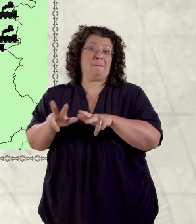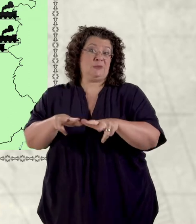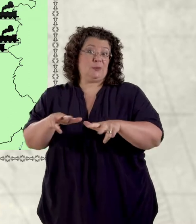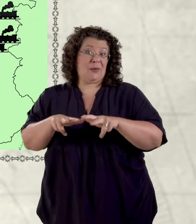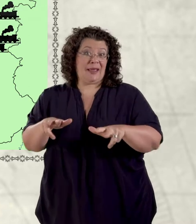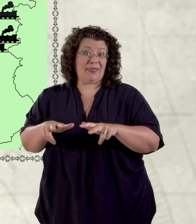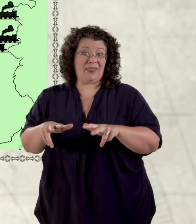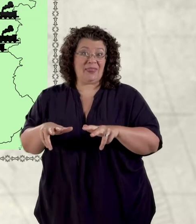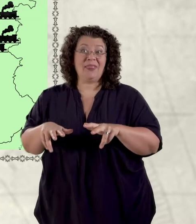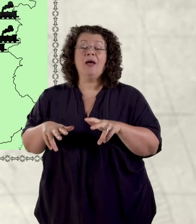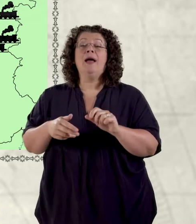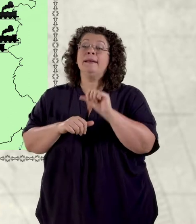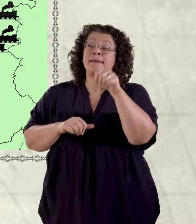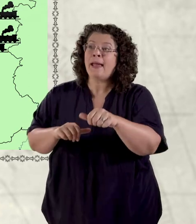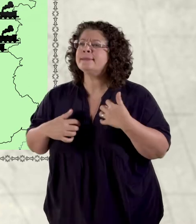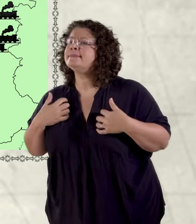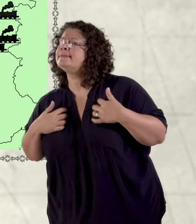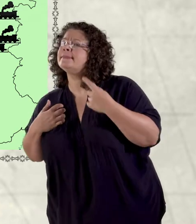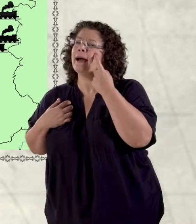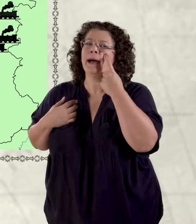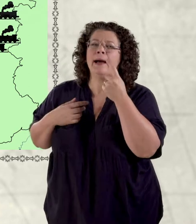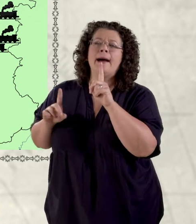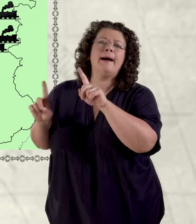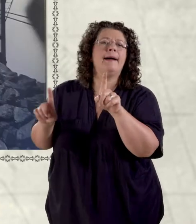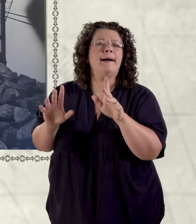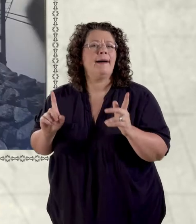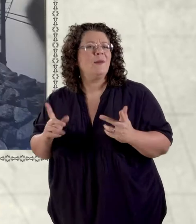nawr o'n i'n barod am fenter newydd.